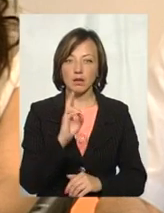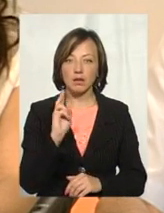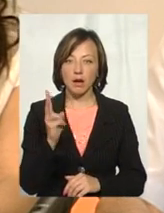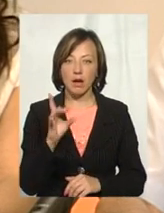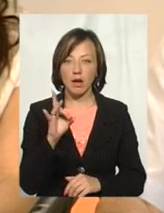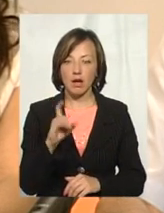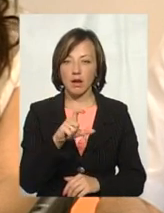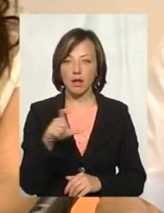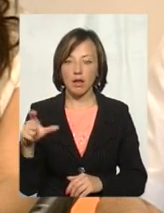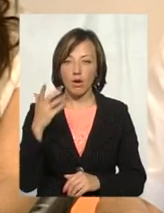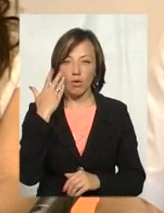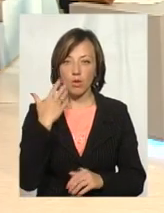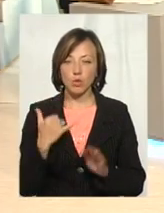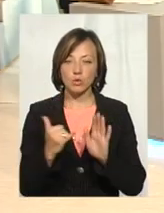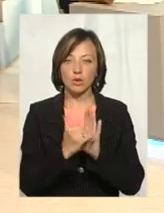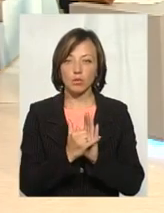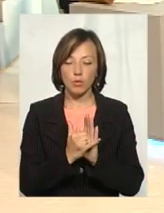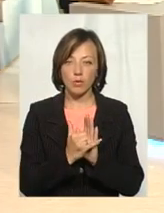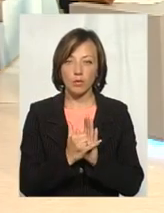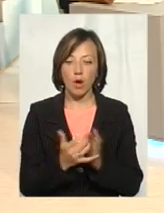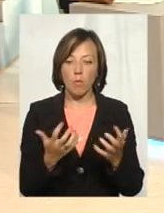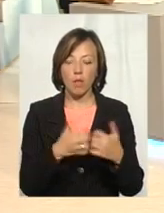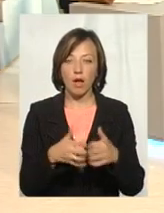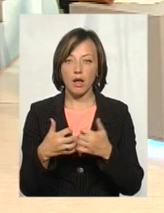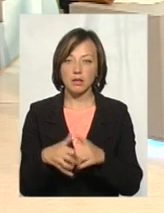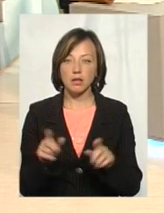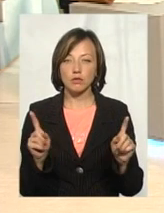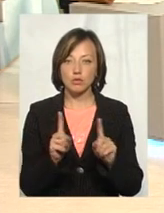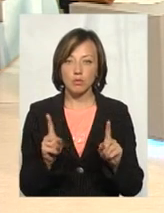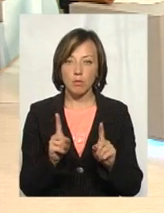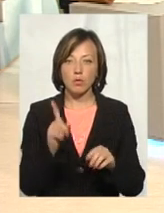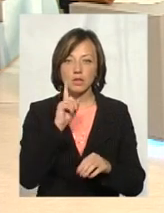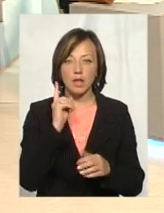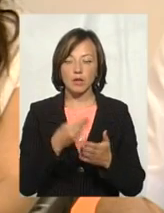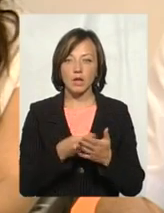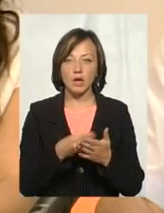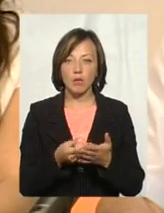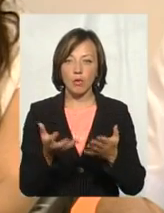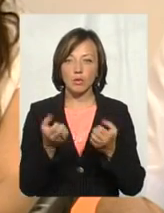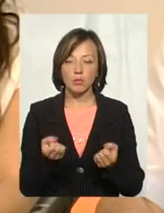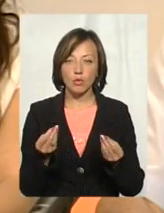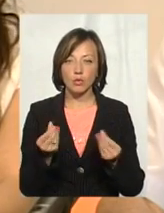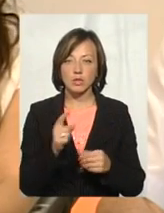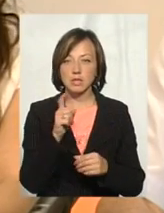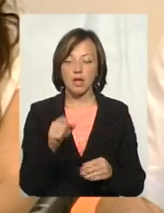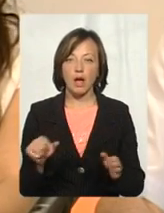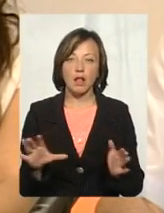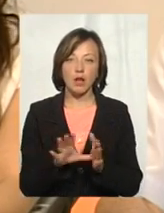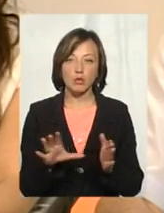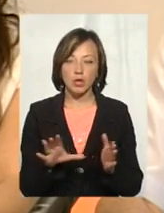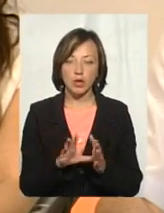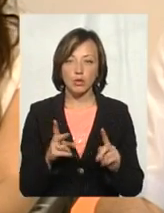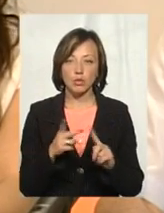для того, щоб коли ми встановимо відповідні обладнання, щоб по зеленому тарифу отримувати кошти за електричну енергію.